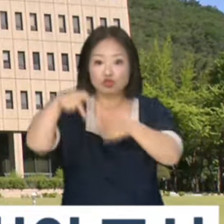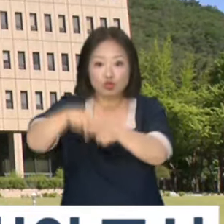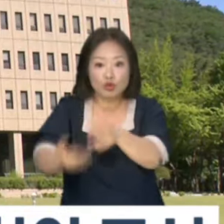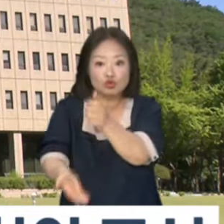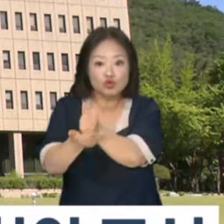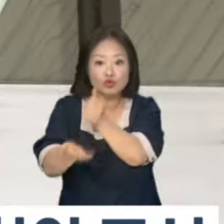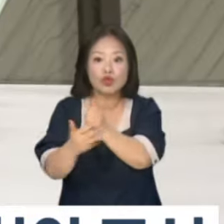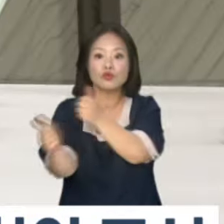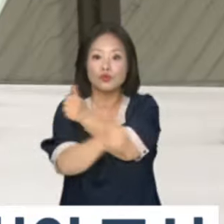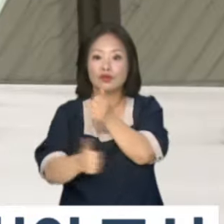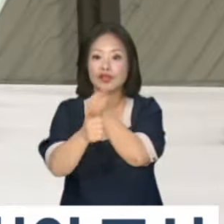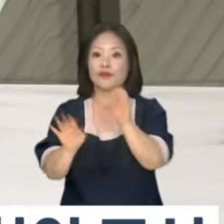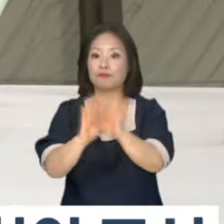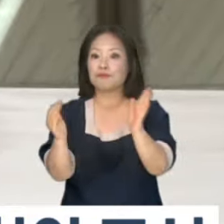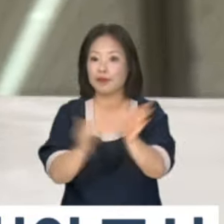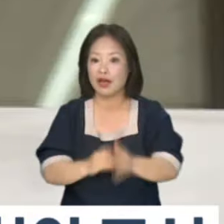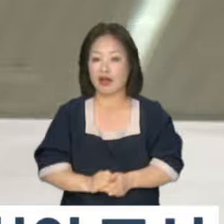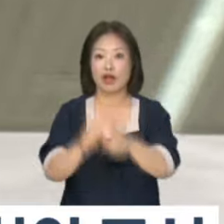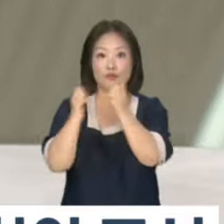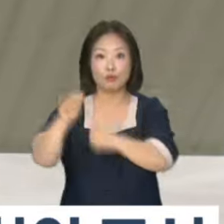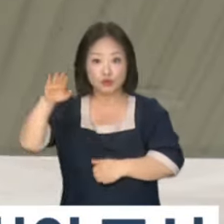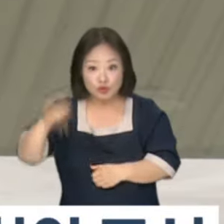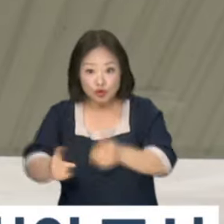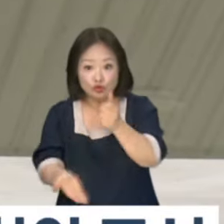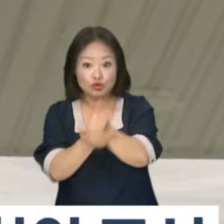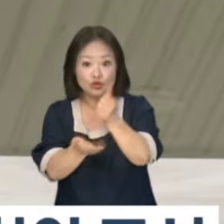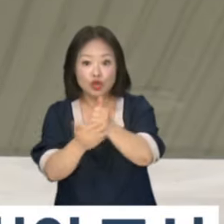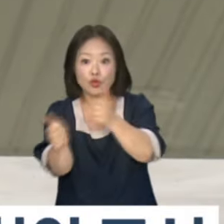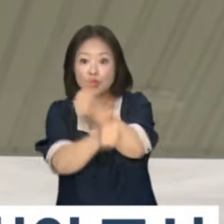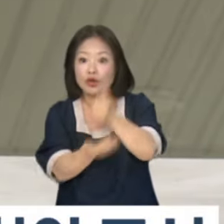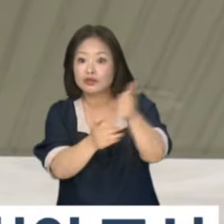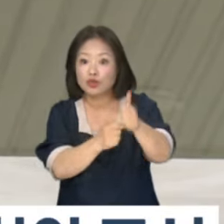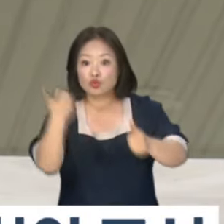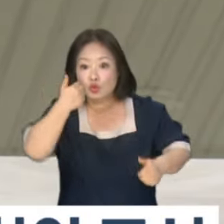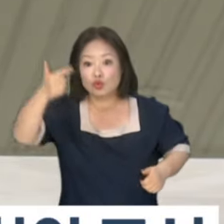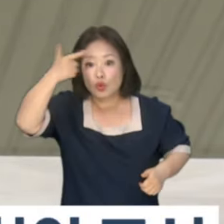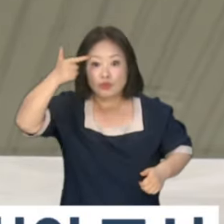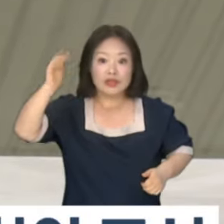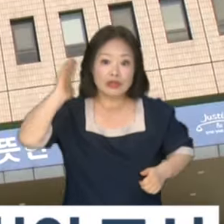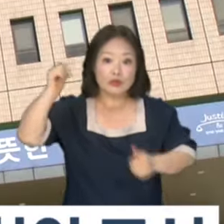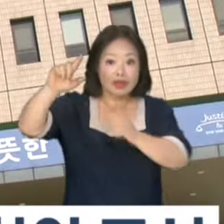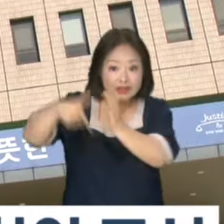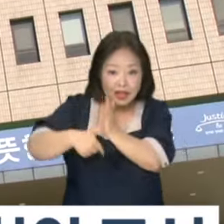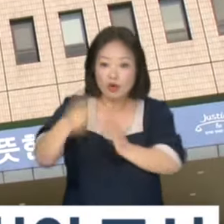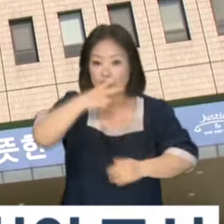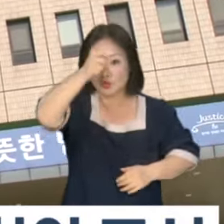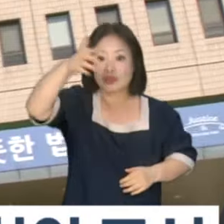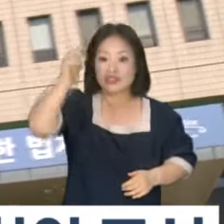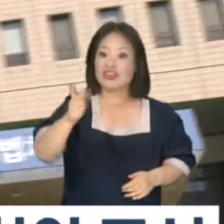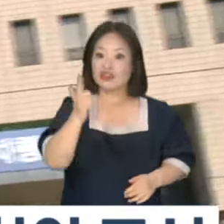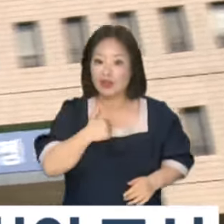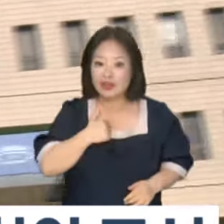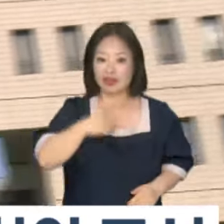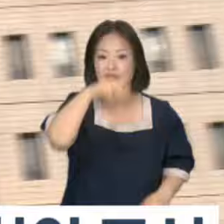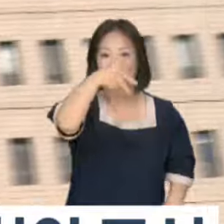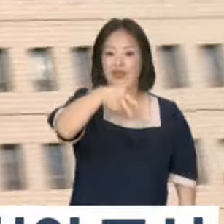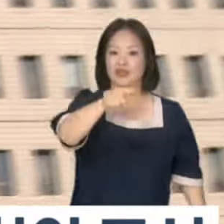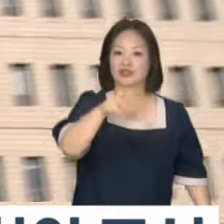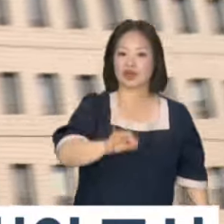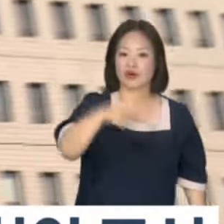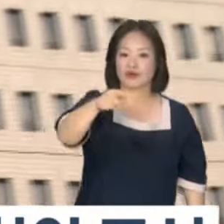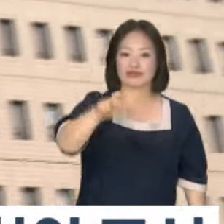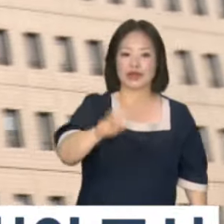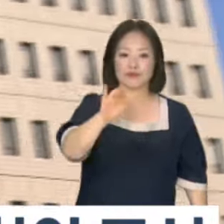추천위를 구성했습니다. 법무부는 추천위원장으로 노무현 정부에서 검찰총장을 지낸 정상명 전 총장을